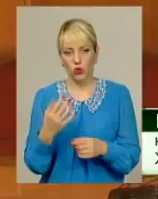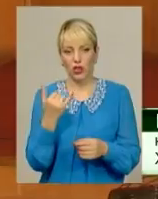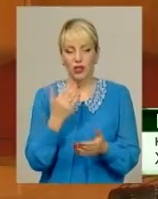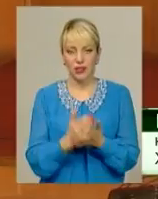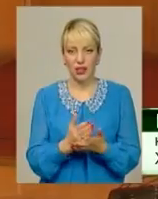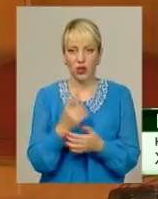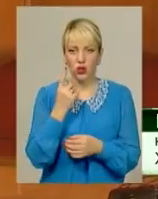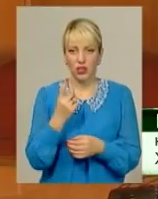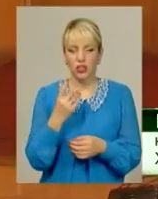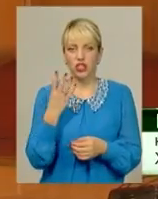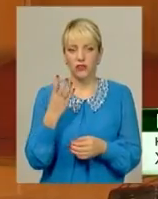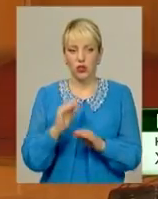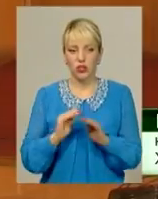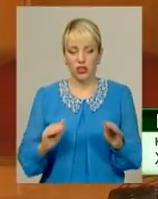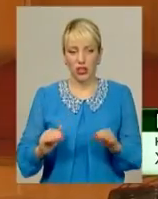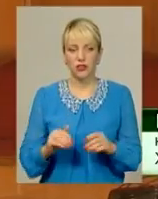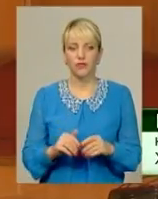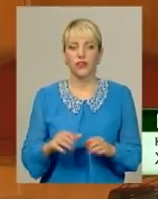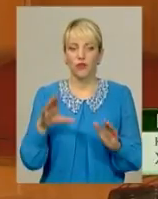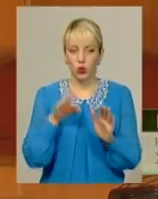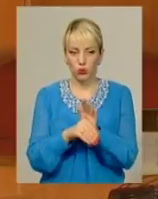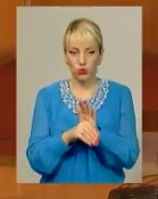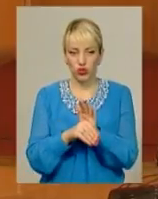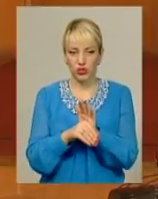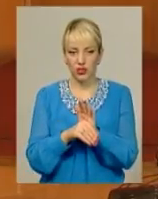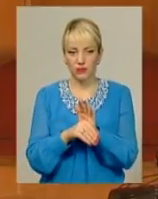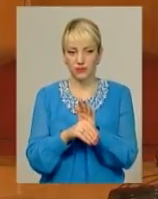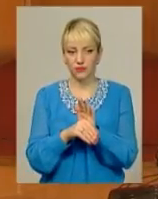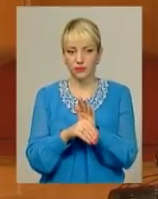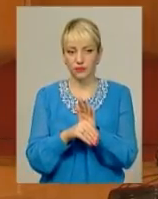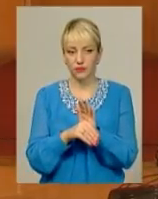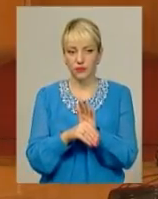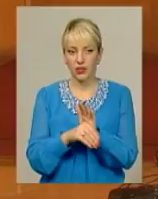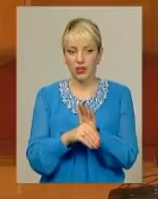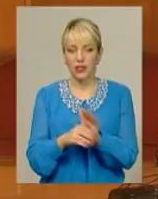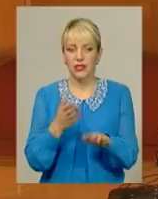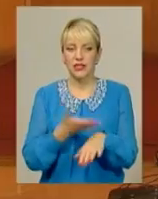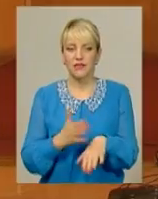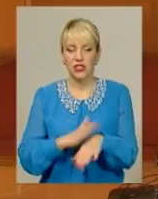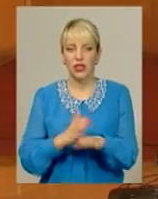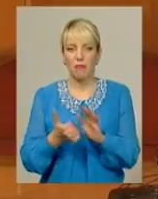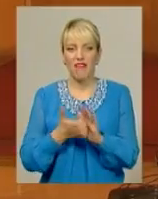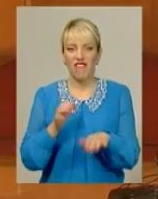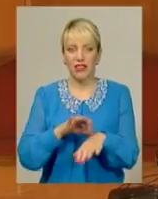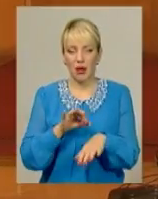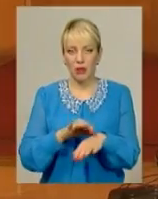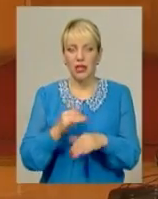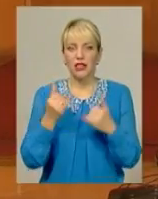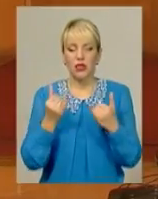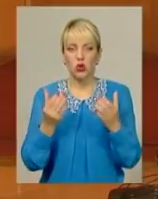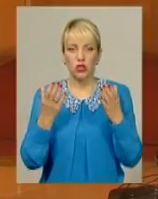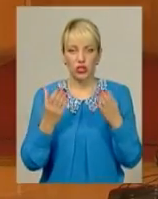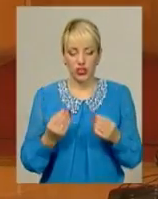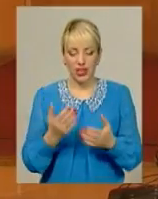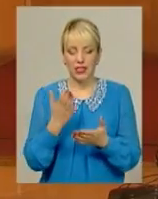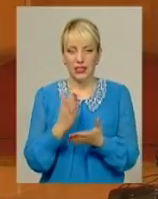одних четверо, в тому числі, з важкими вадами. Зараз на сьогодні у